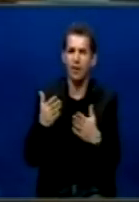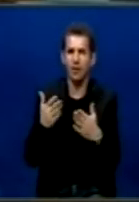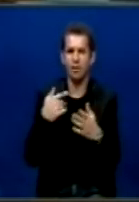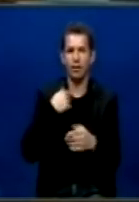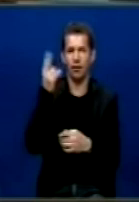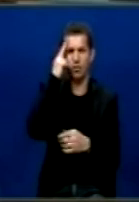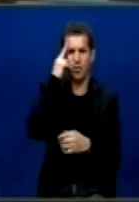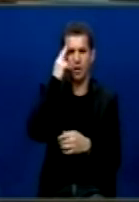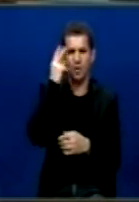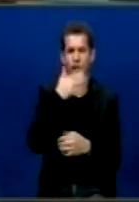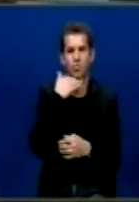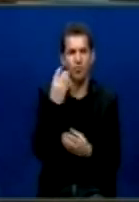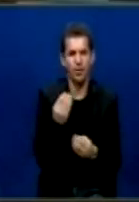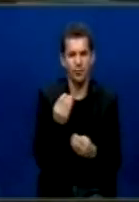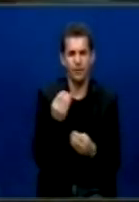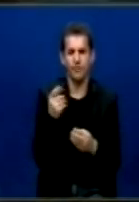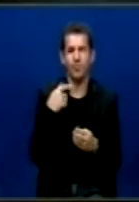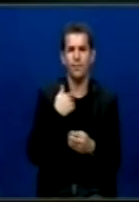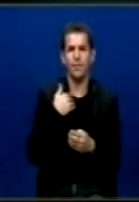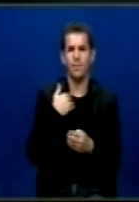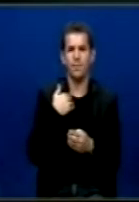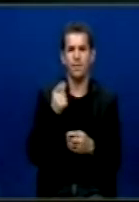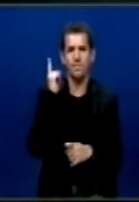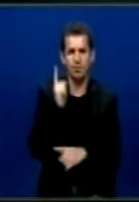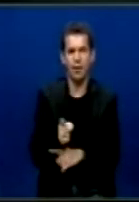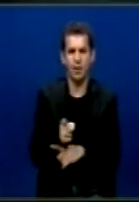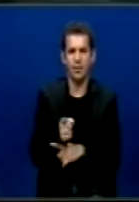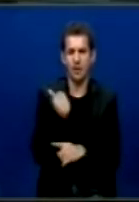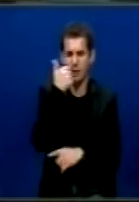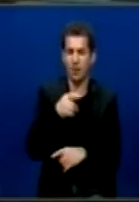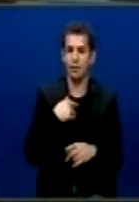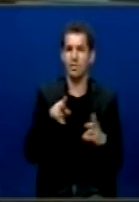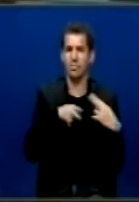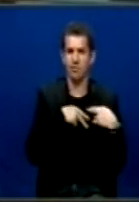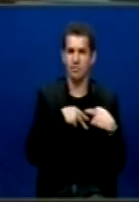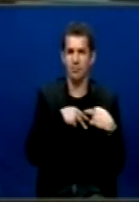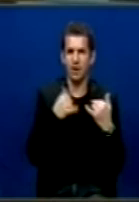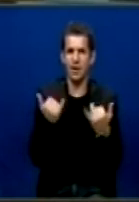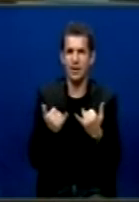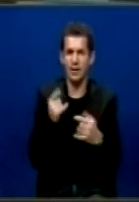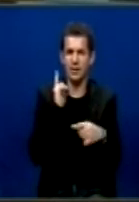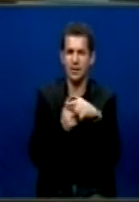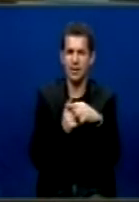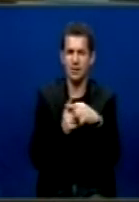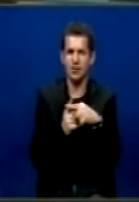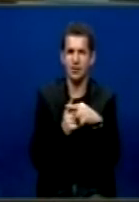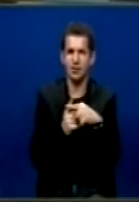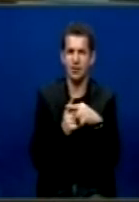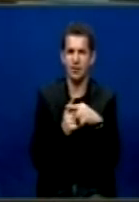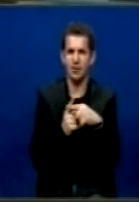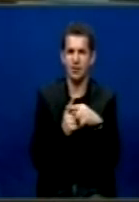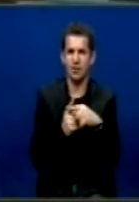njëfë shumirë të qështje, sepse vendet e... Jo, unë jam e obliguar të thëmë se ne jem të obliguar sa kësishtë një adresojë të